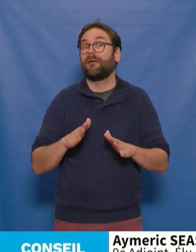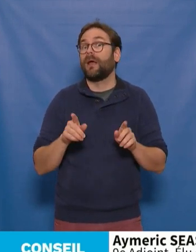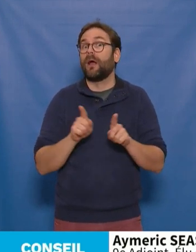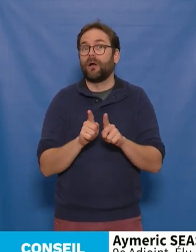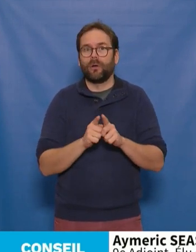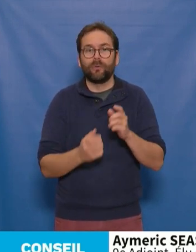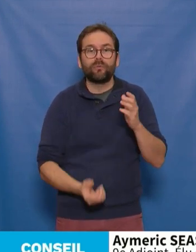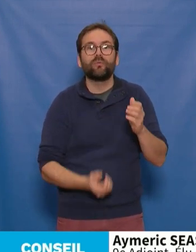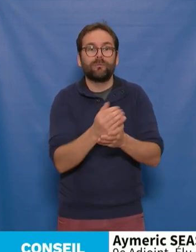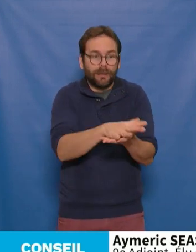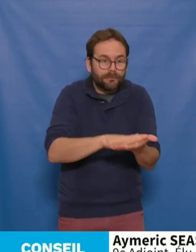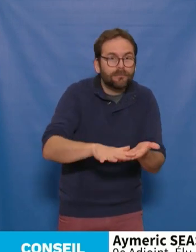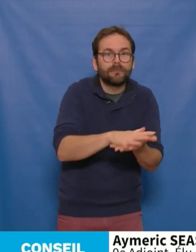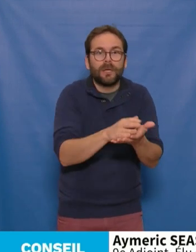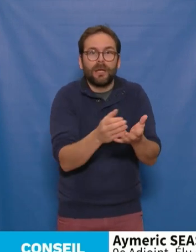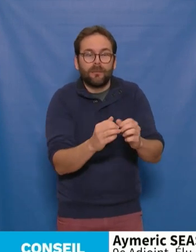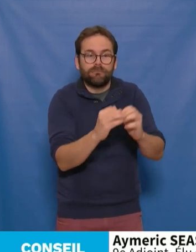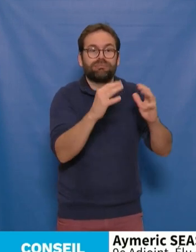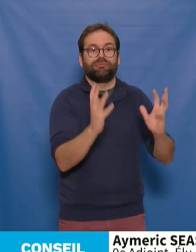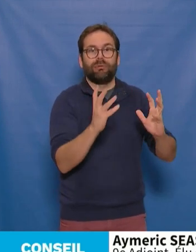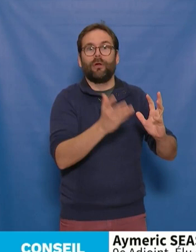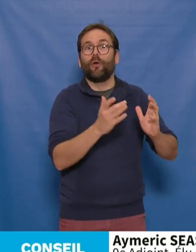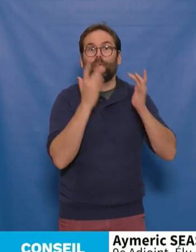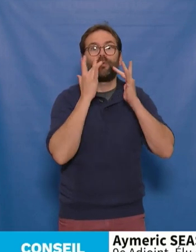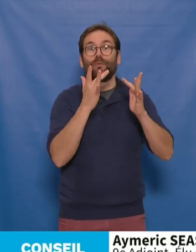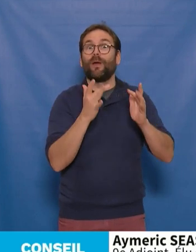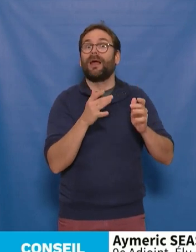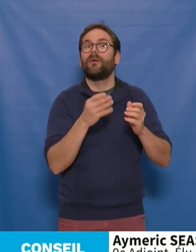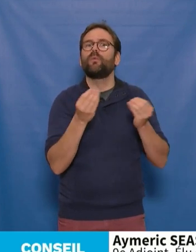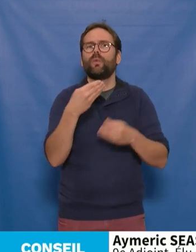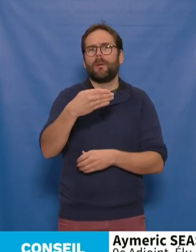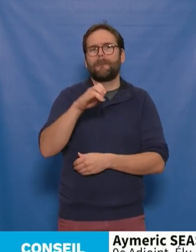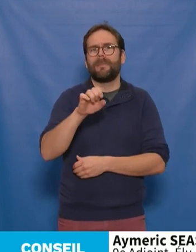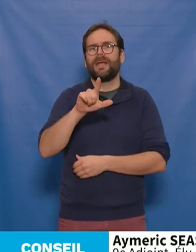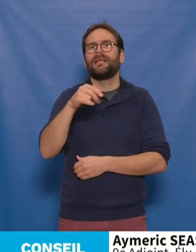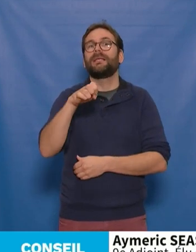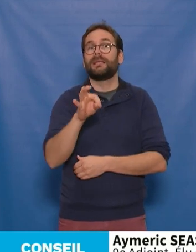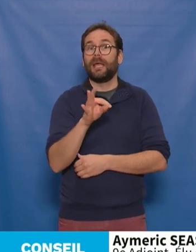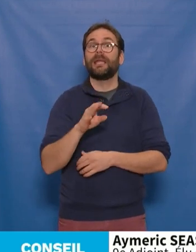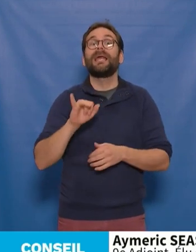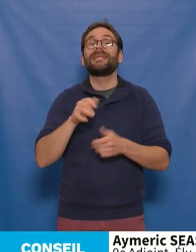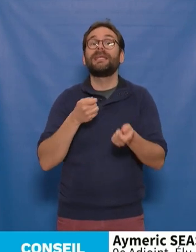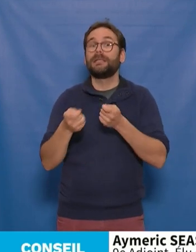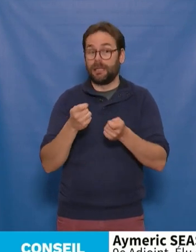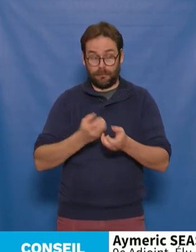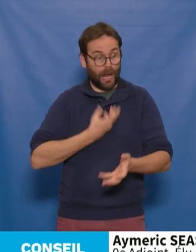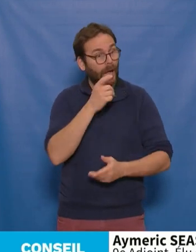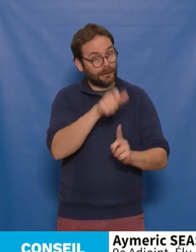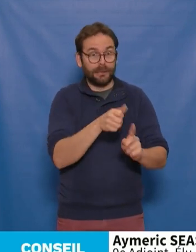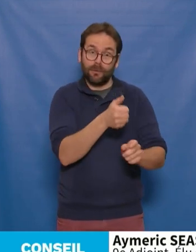friche culturelle à Mélinette, gérée par les artistes eux-mêmes. Avec l'activité,